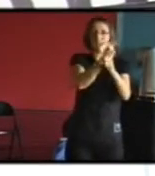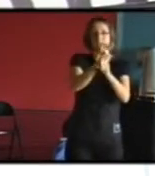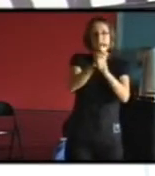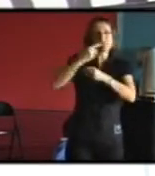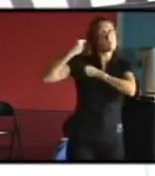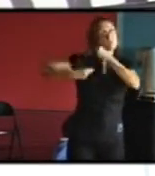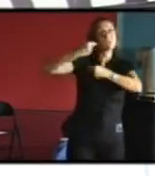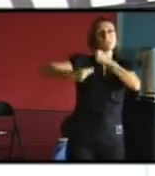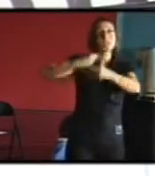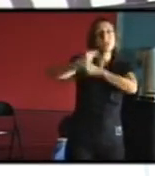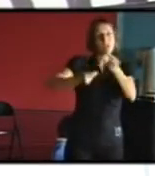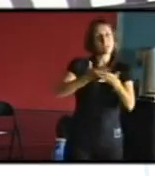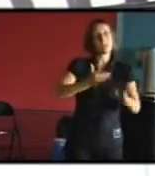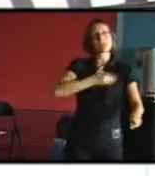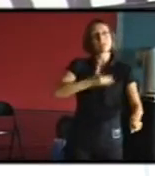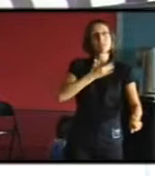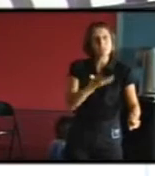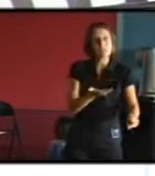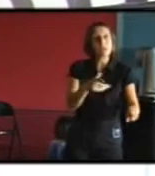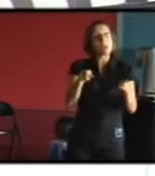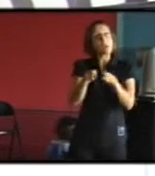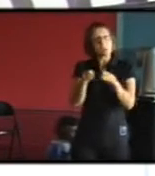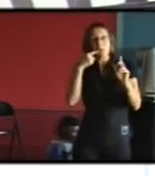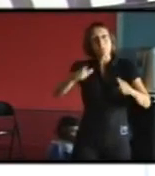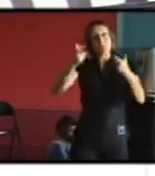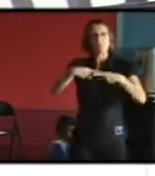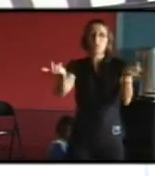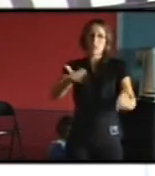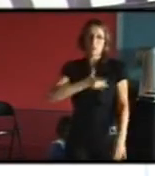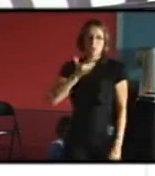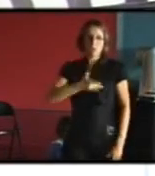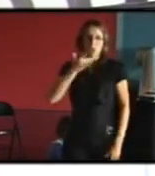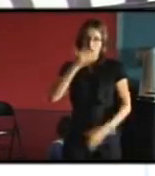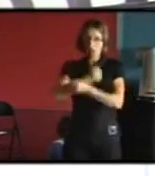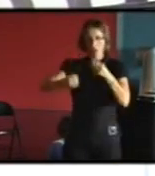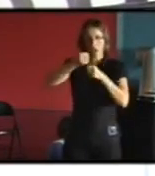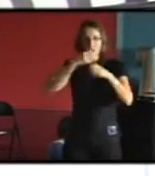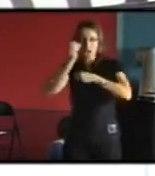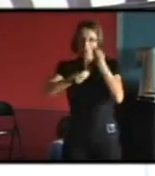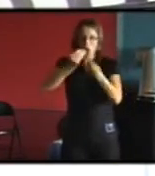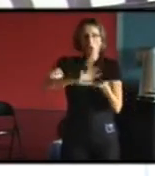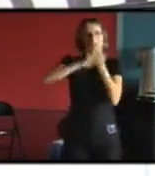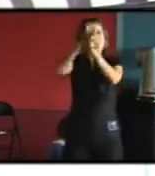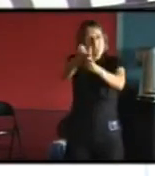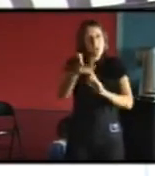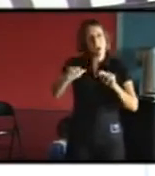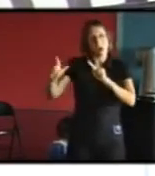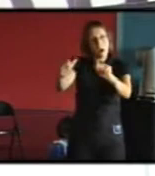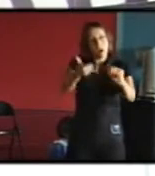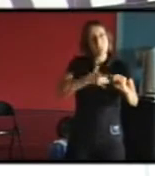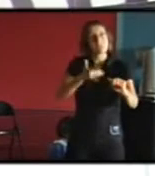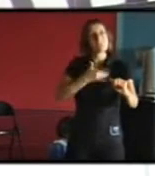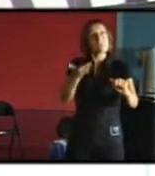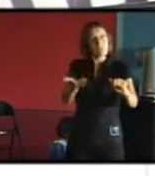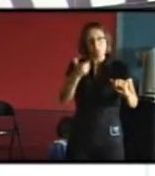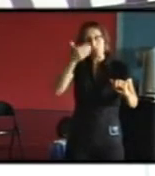on fait des choses extrêmement intéressantes en matière de bâtiment public par exemple où on sait être finalement dans